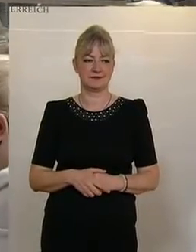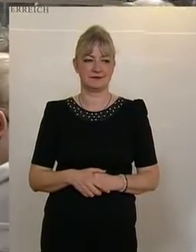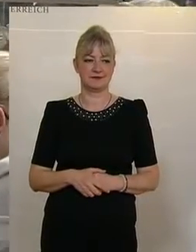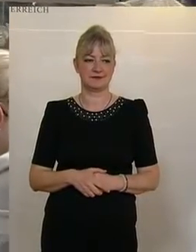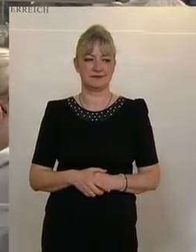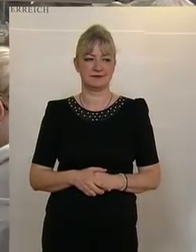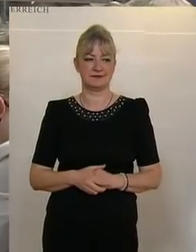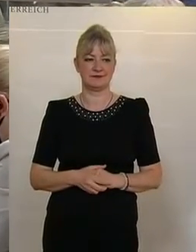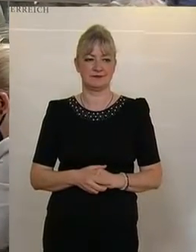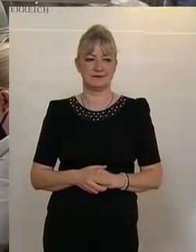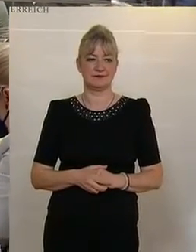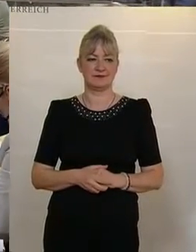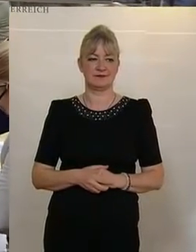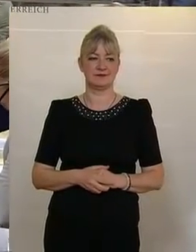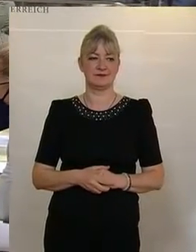seiner Partei, ist nun dran.